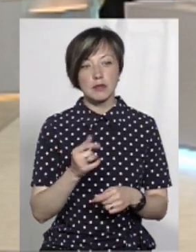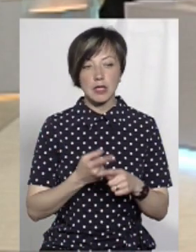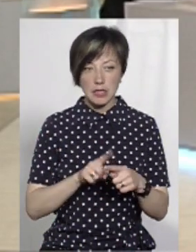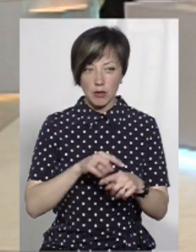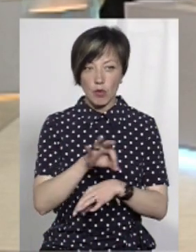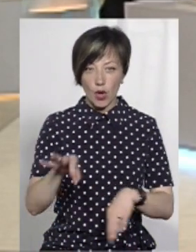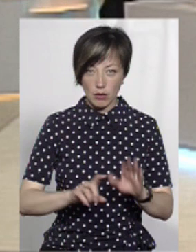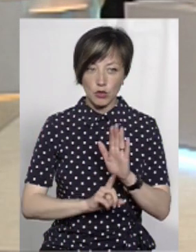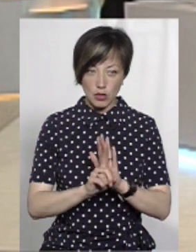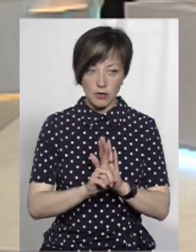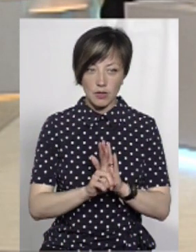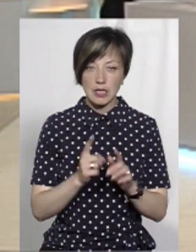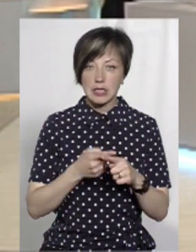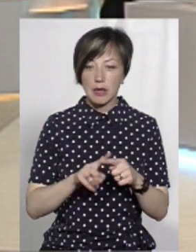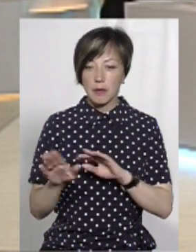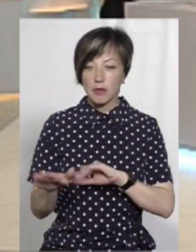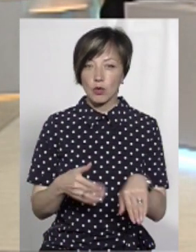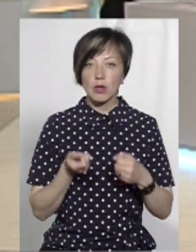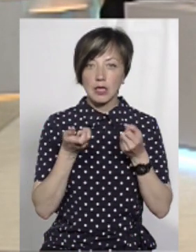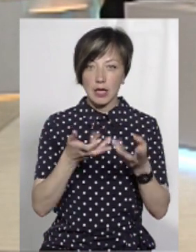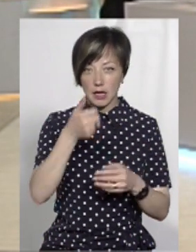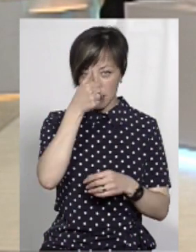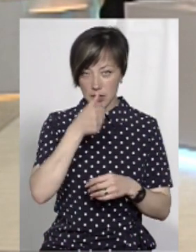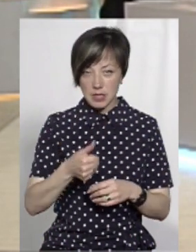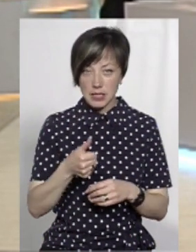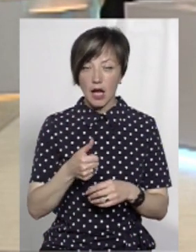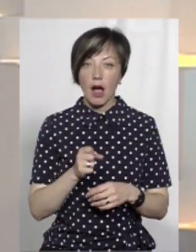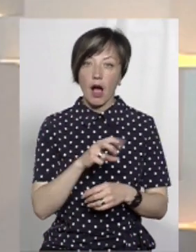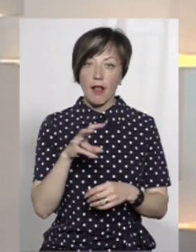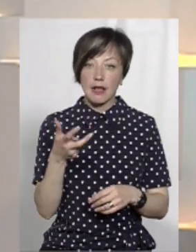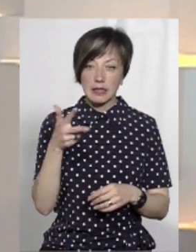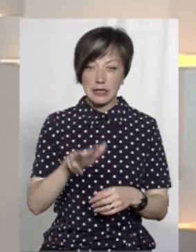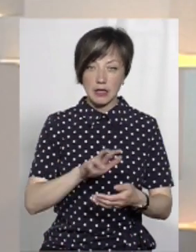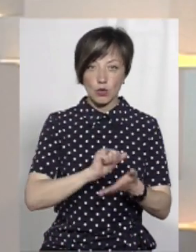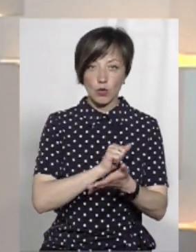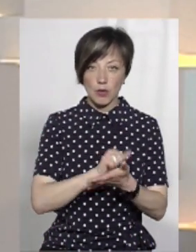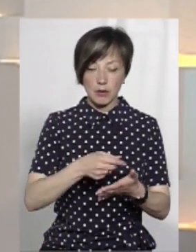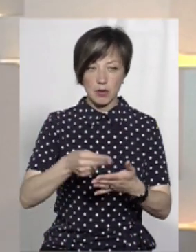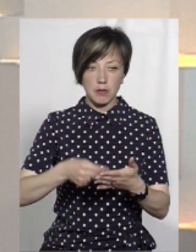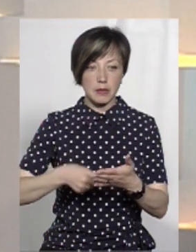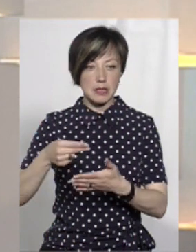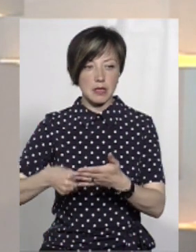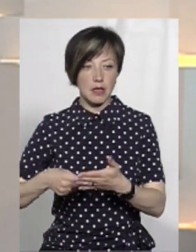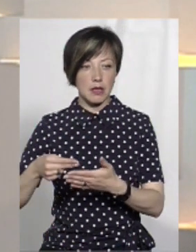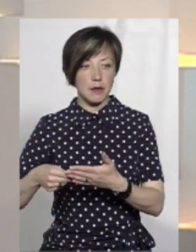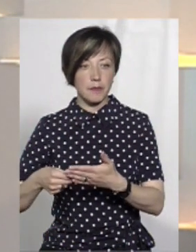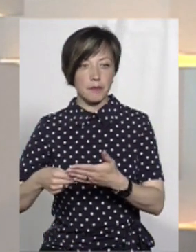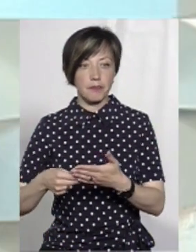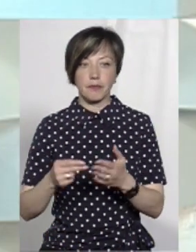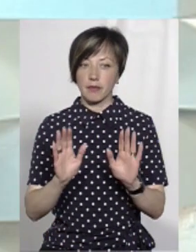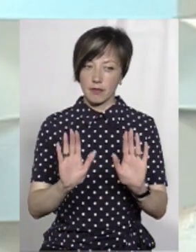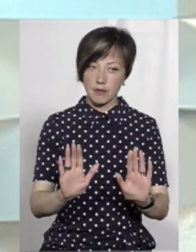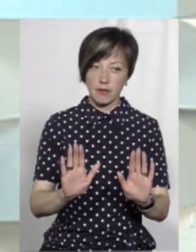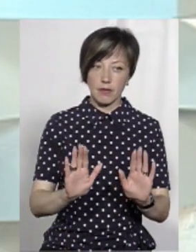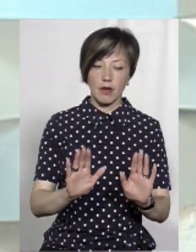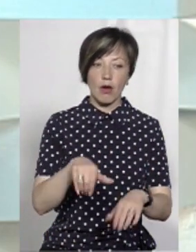А ви дивіться, це ж тільки минуло декілька місяців, розумієте? Але три меморандуми ми підписали. Меморандуми – це так… Ні,